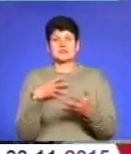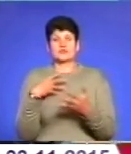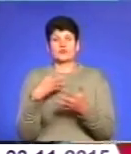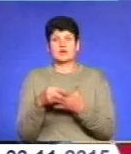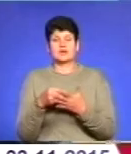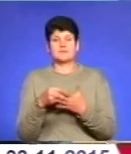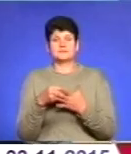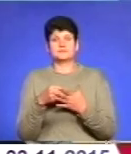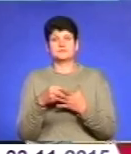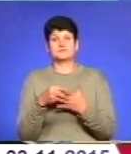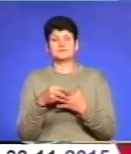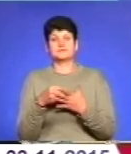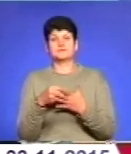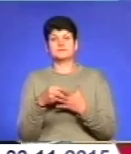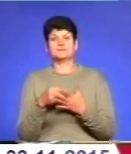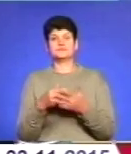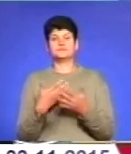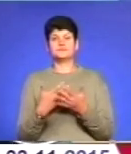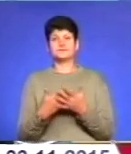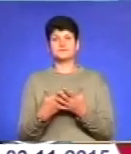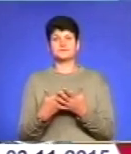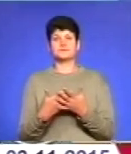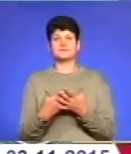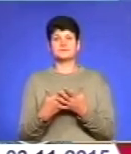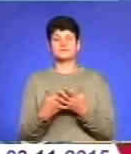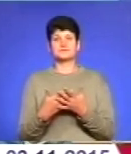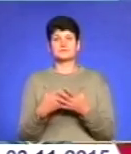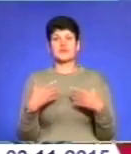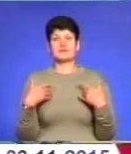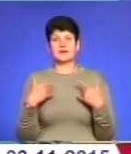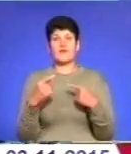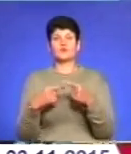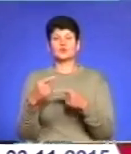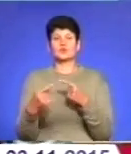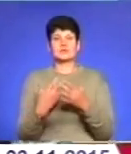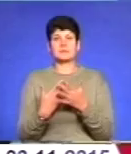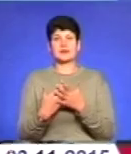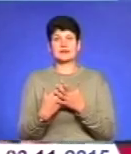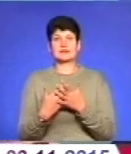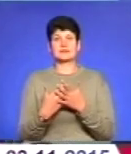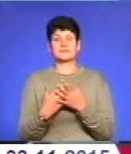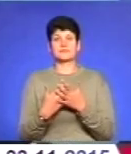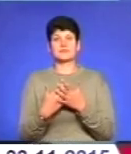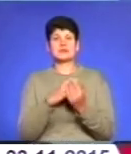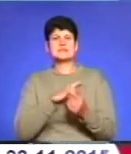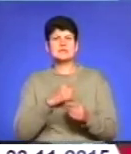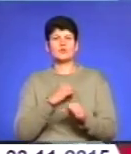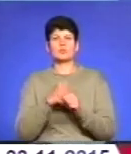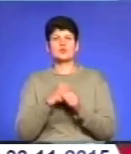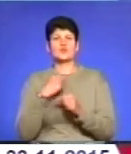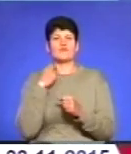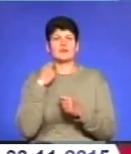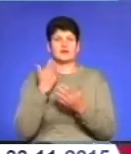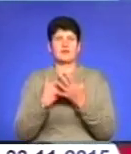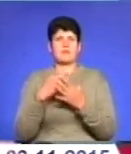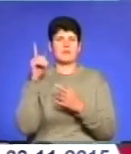jakby, witання для внука, який, наприклад, зараз сильно працює в Англии